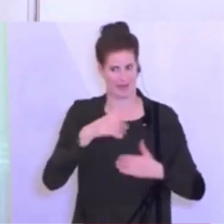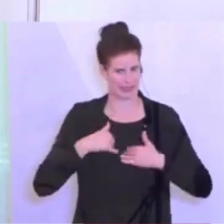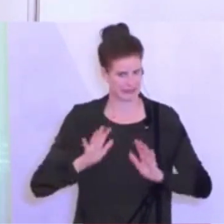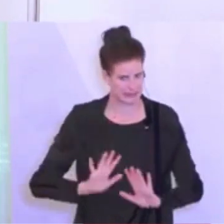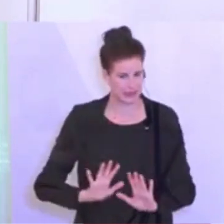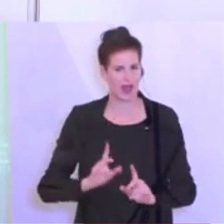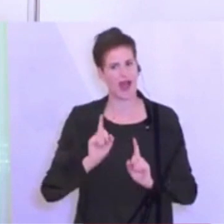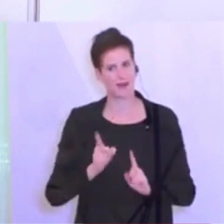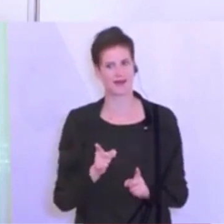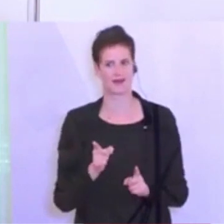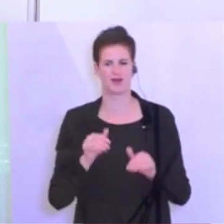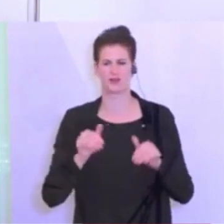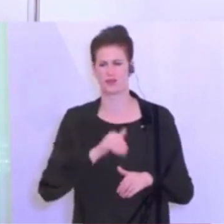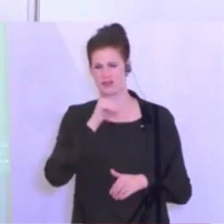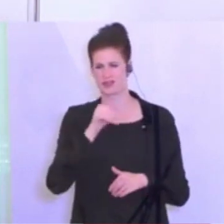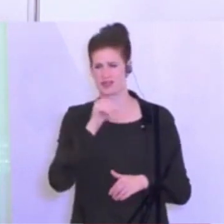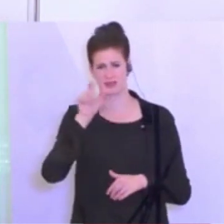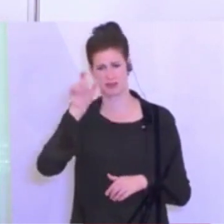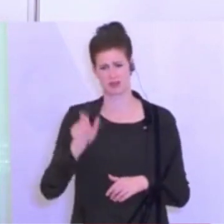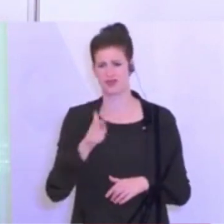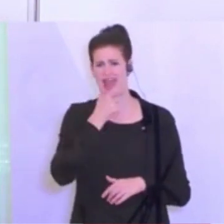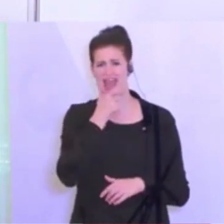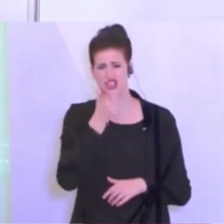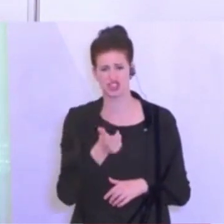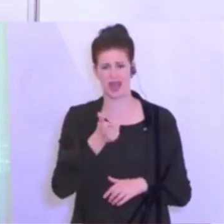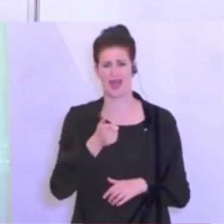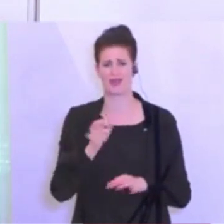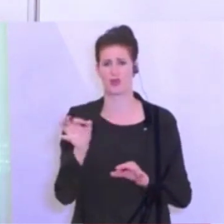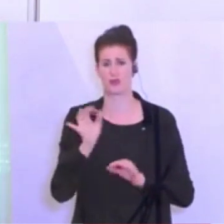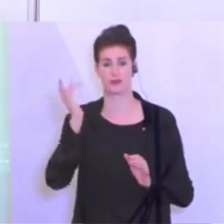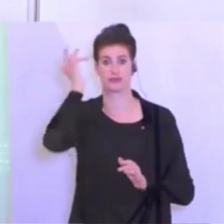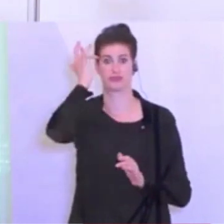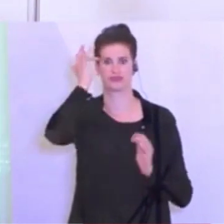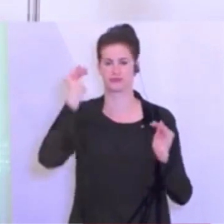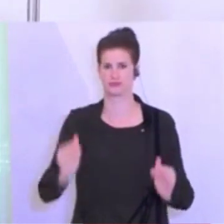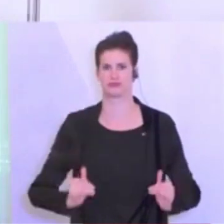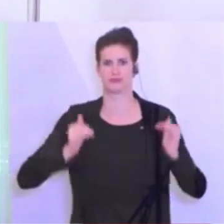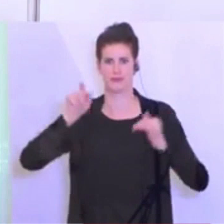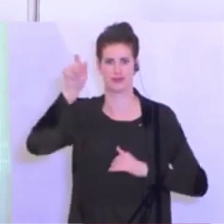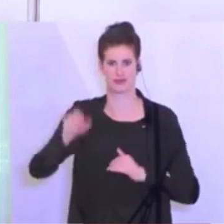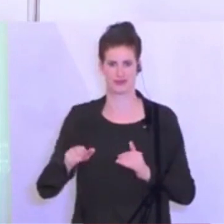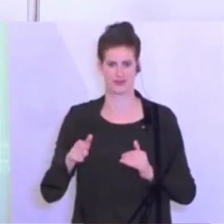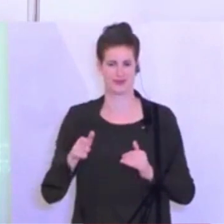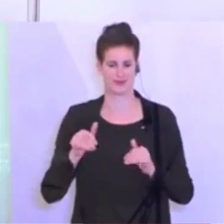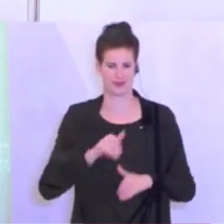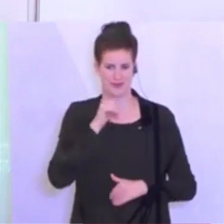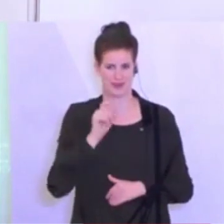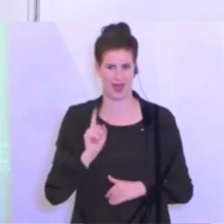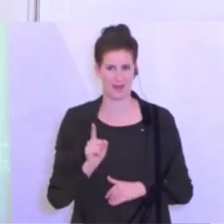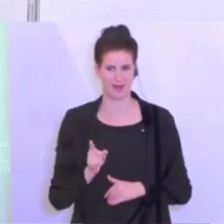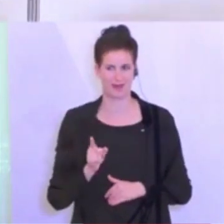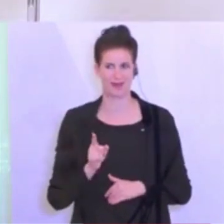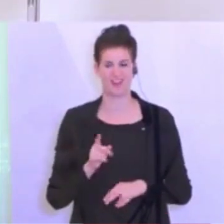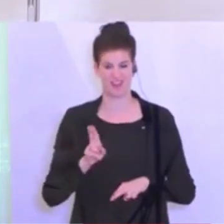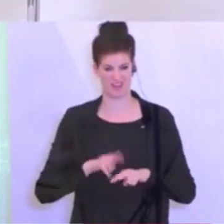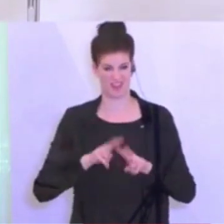man muss nicht Albert Einstein sein oder jetzt das als logisches Philosophikum betrachten. Aber wäre diese Aussage richtig,